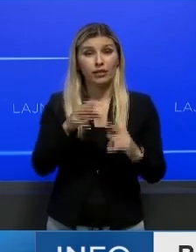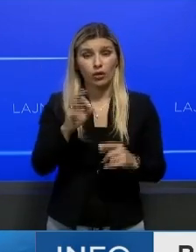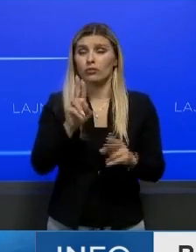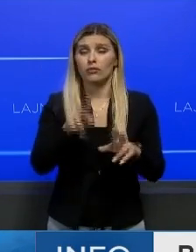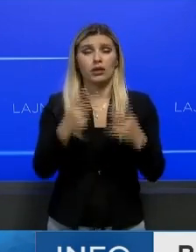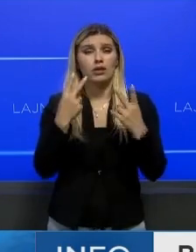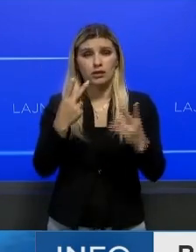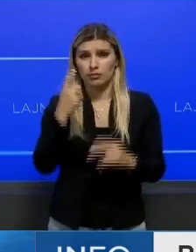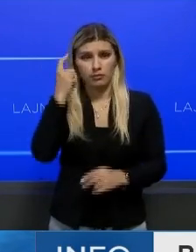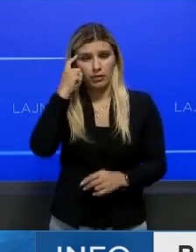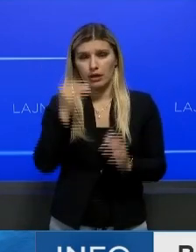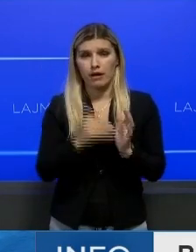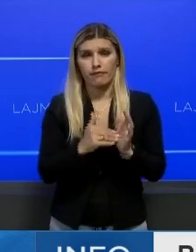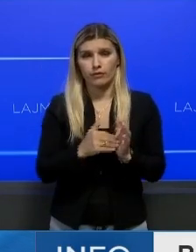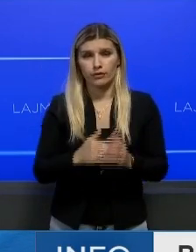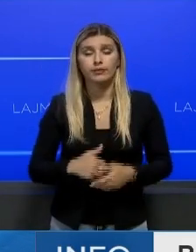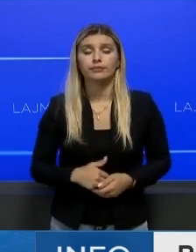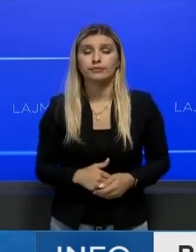është gjere menqurë.